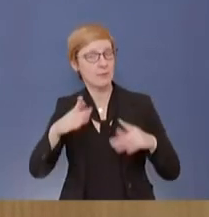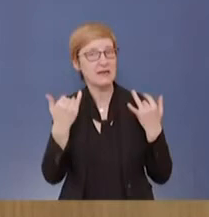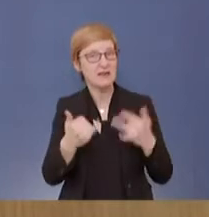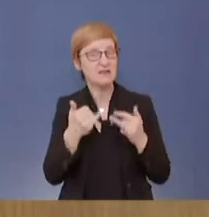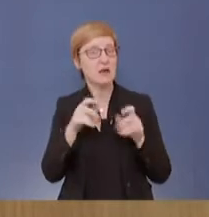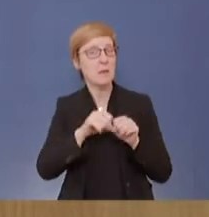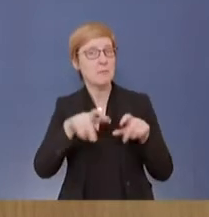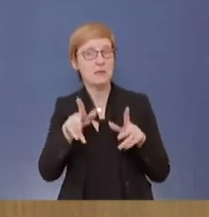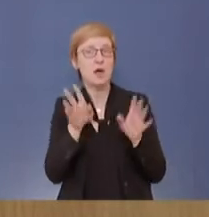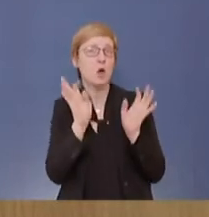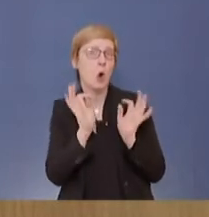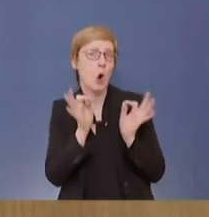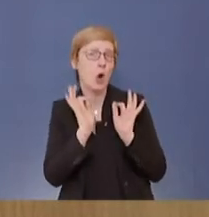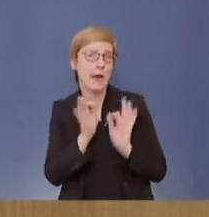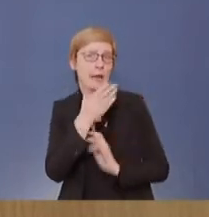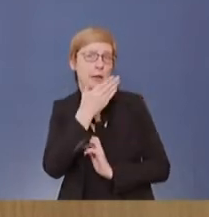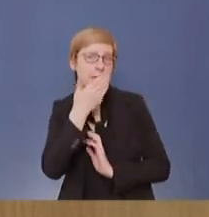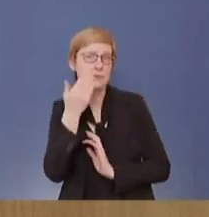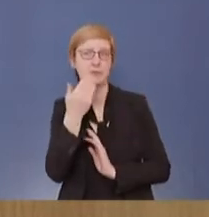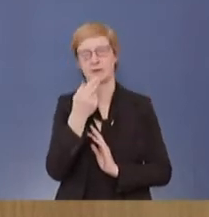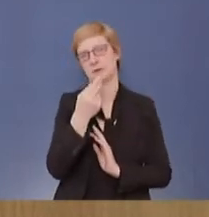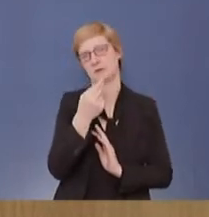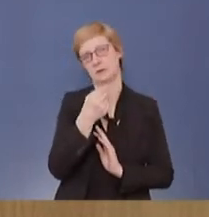vorhanden ist in so einer kritischen Situation.